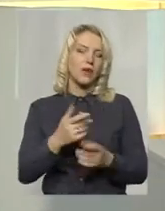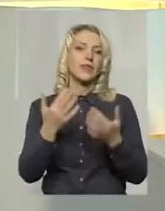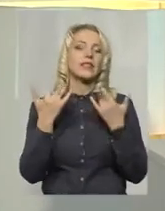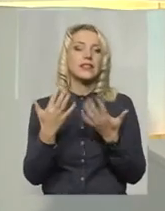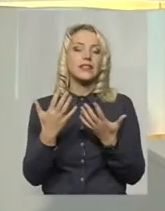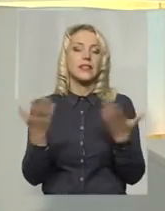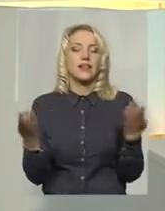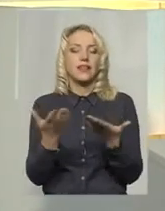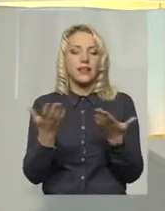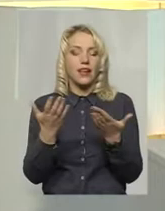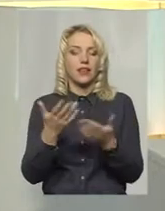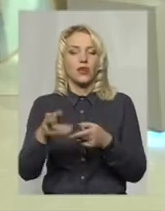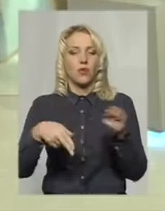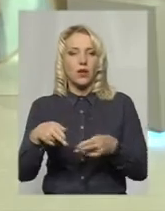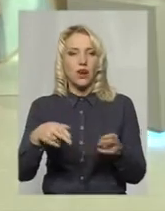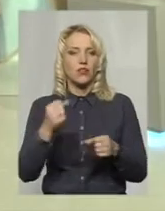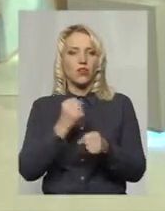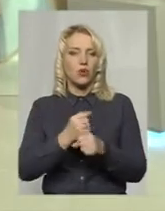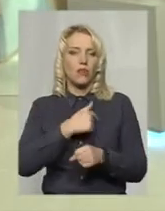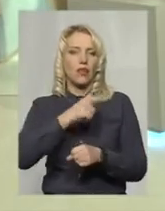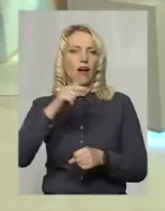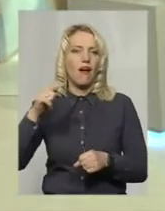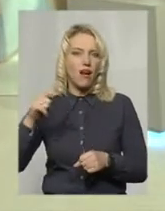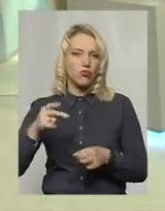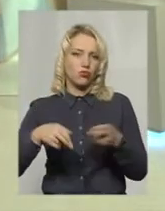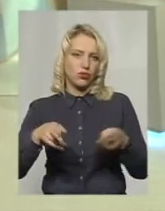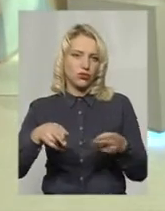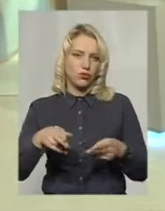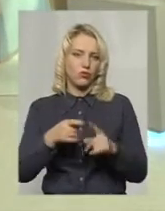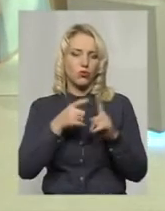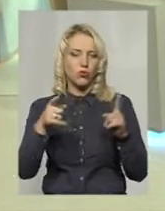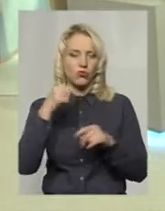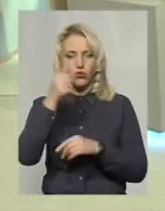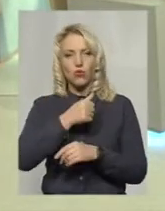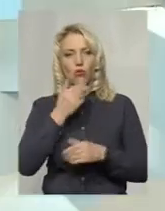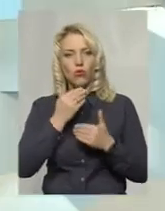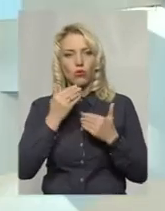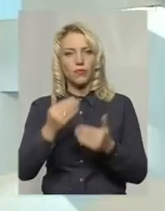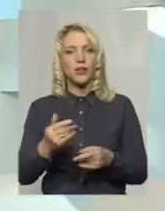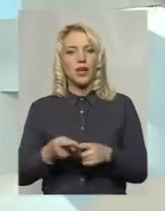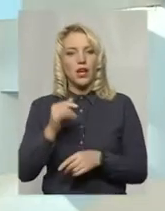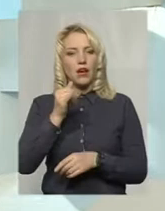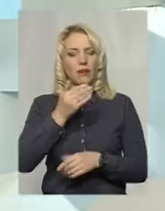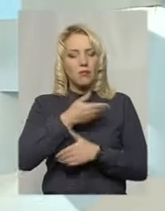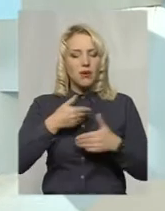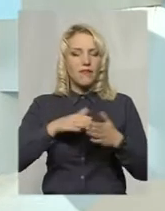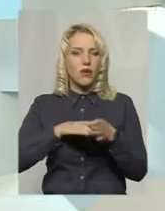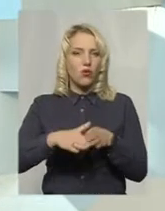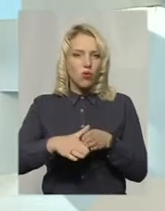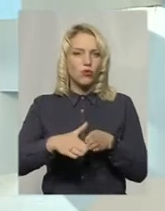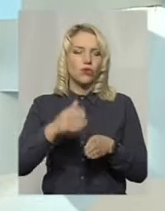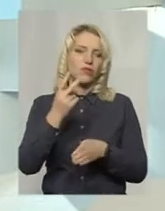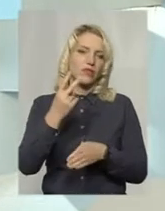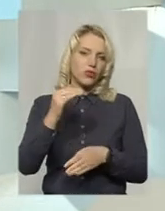операцій робите, от кардіохірурги скільки роблять і яких впродовж року? Ми впродовж року виконуємо близько двох тисяч